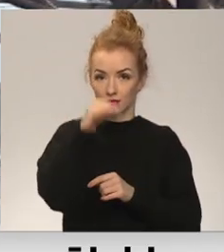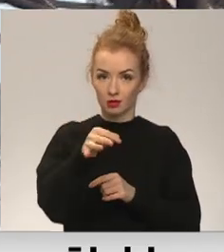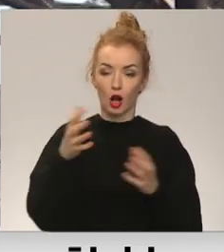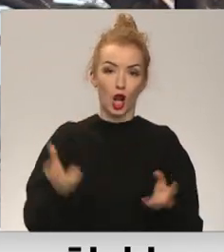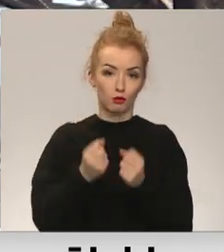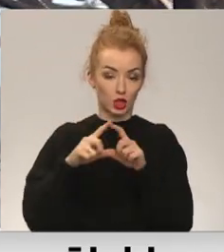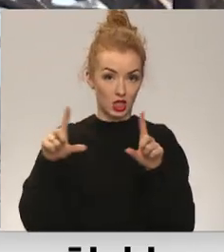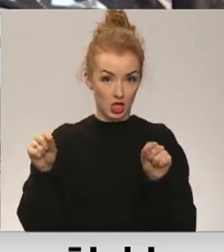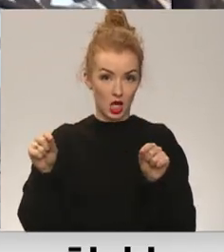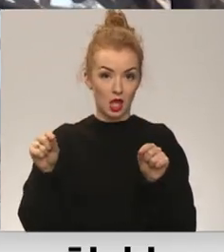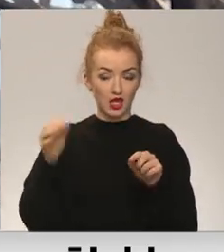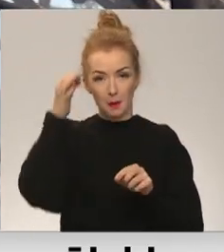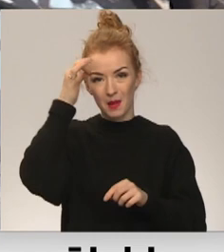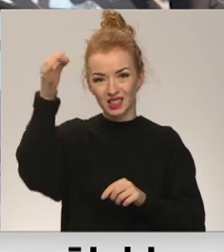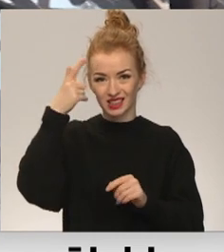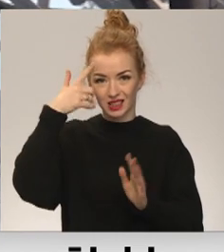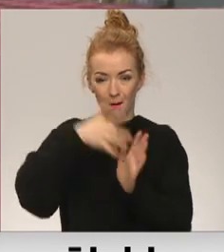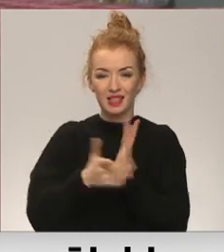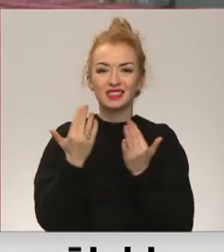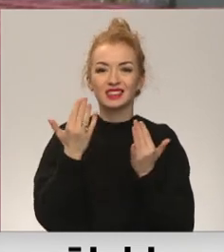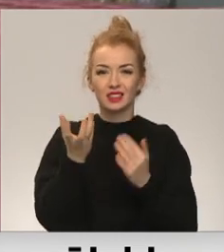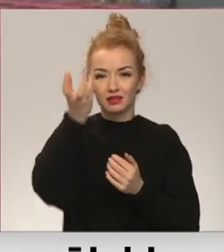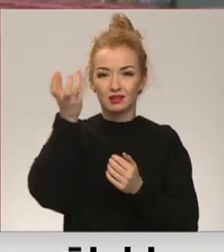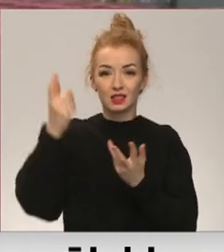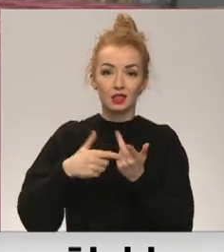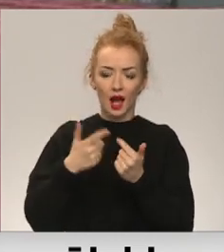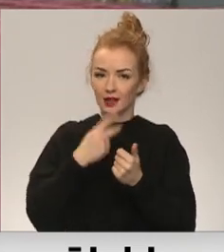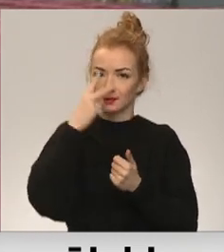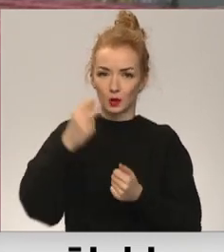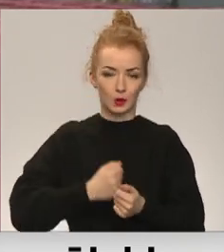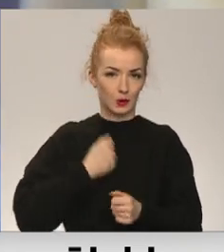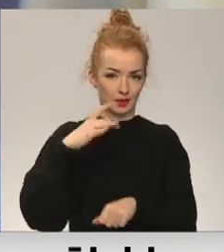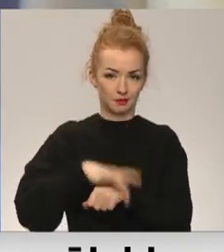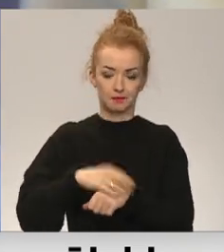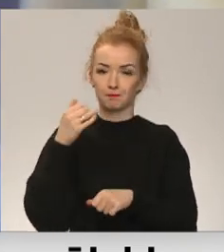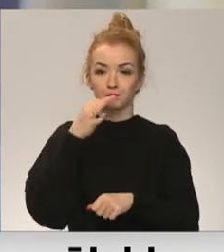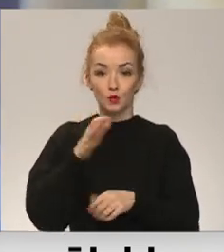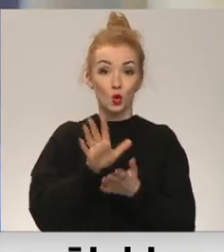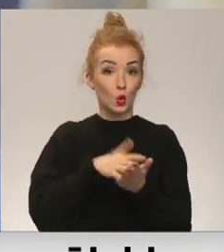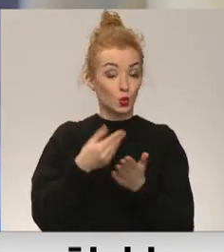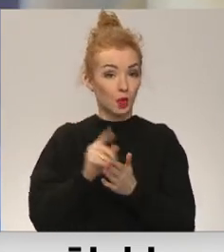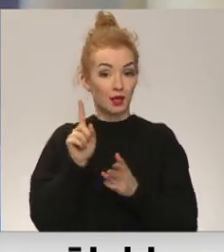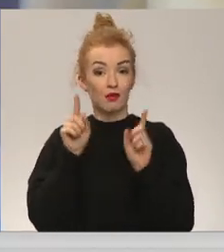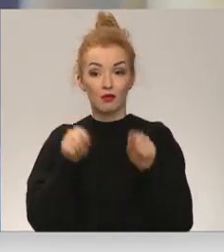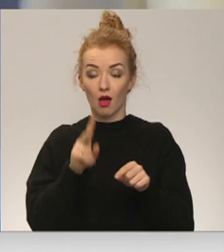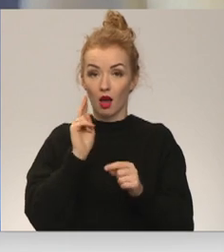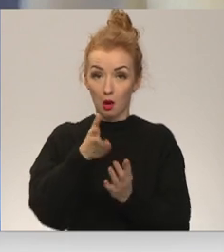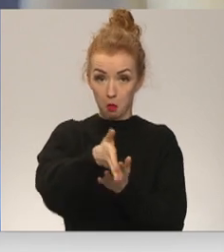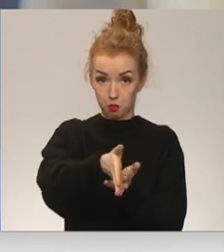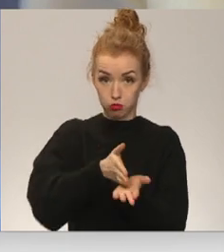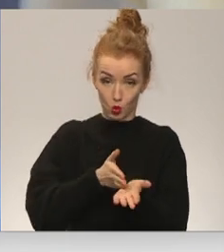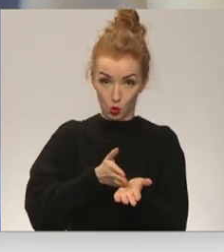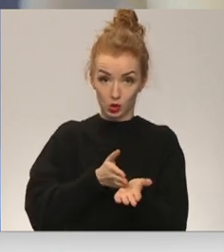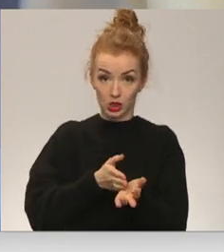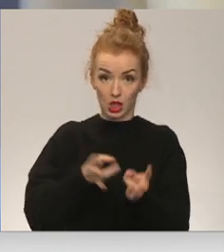dienestā. Precīzi saprast, cik mājokļos ir dūmu detektoru esot sarežģīti. Jo projām ir tā, ka pusē gadījumu,